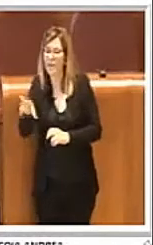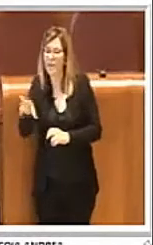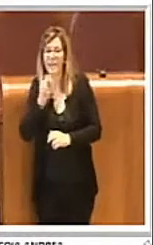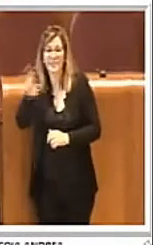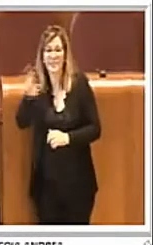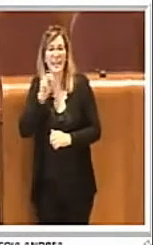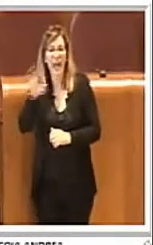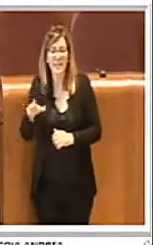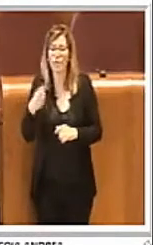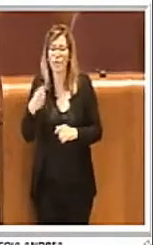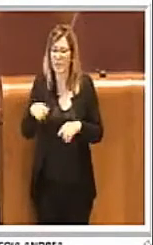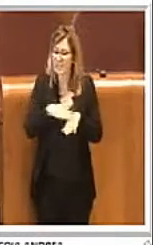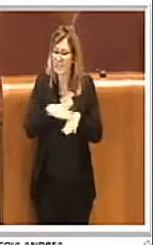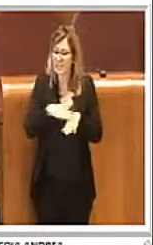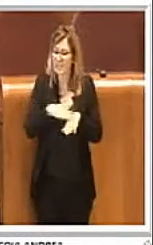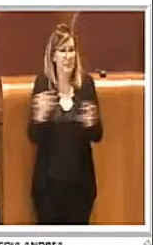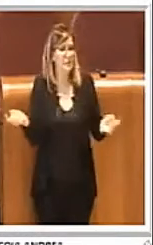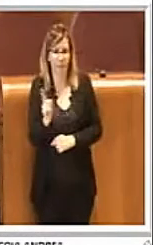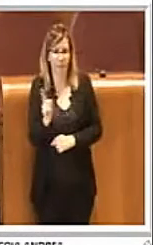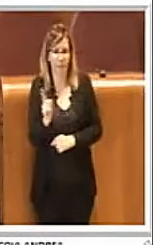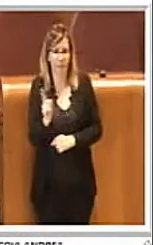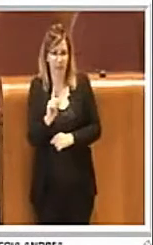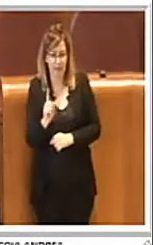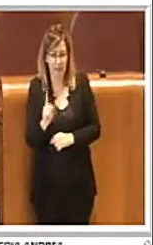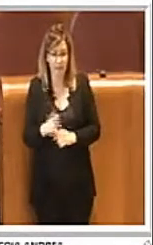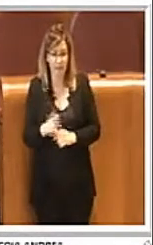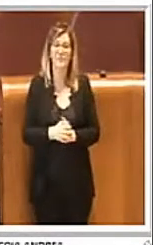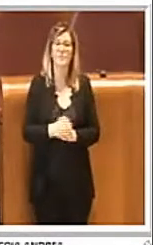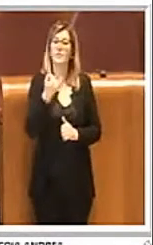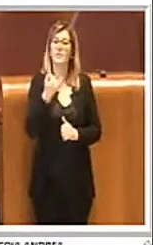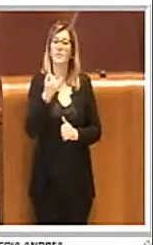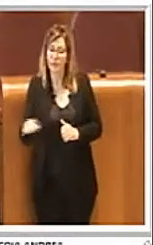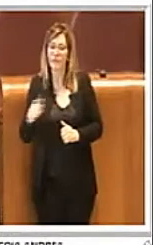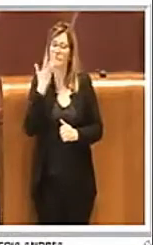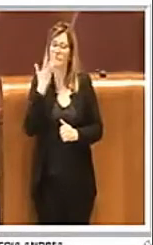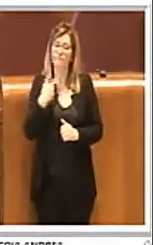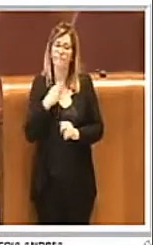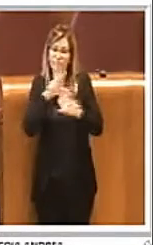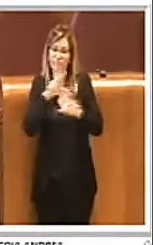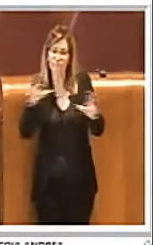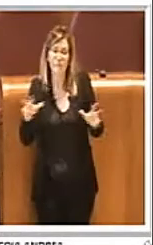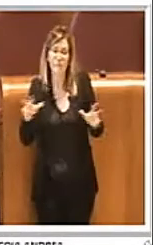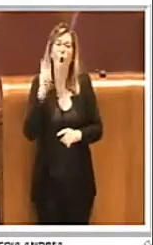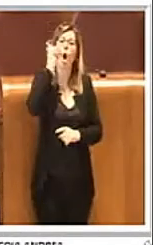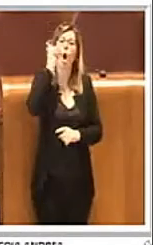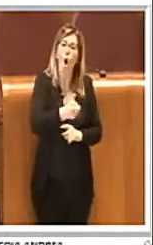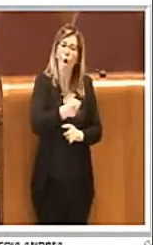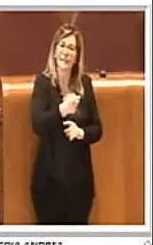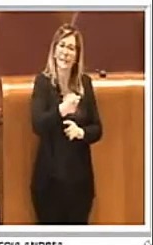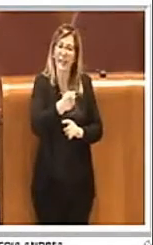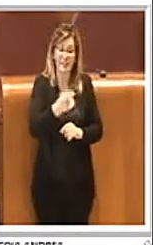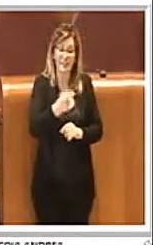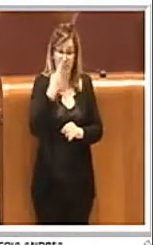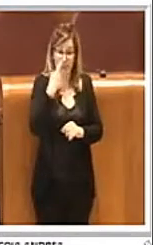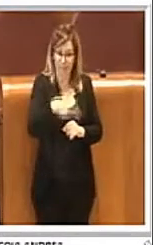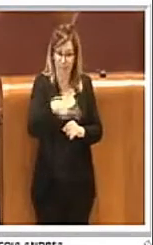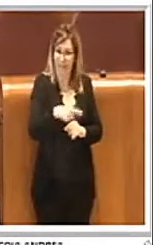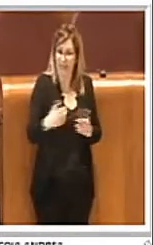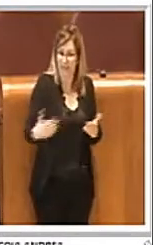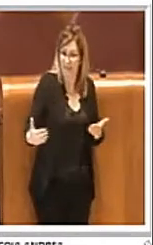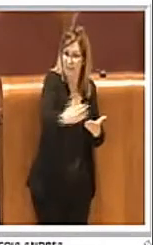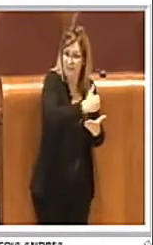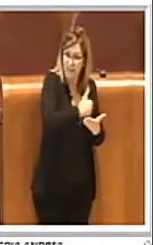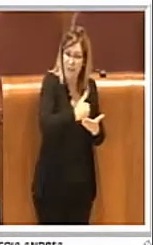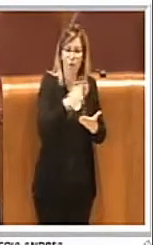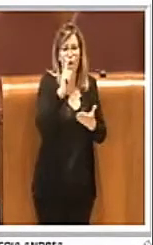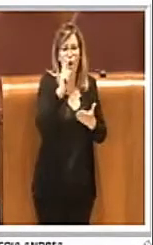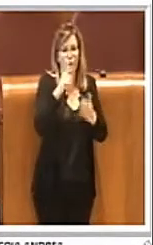domestiche di servizi. In ultimo chiediamo di emanare un'ordinanza con cui si preveda per l'utenza non domestiche di raccogliere all'interno